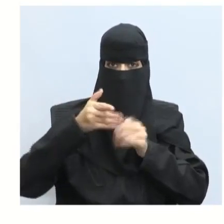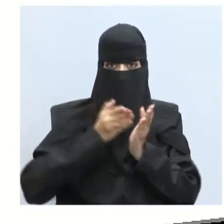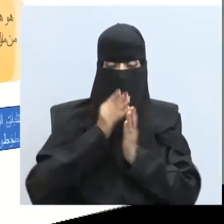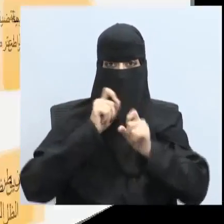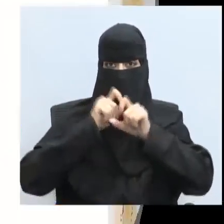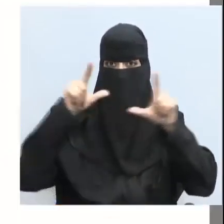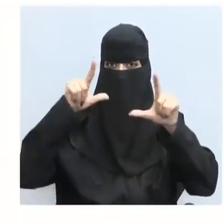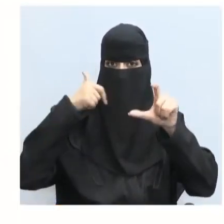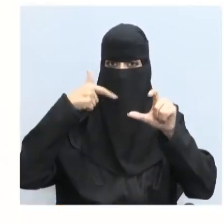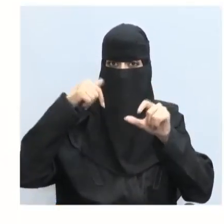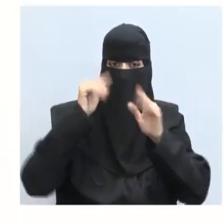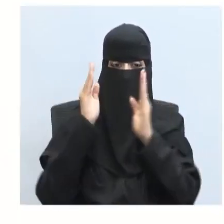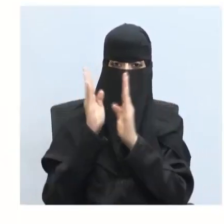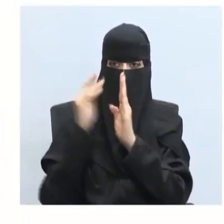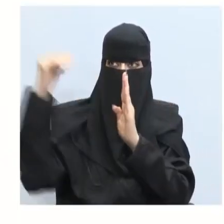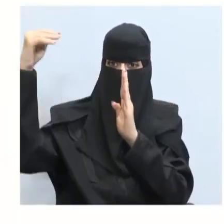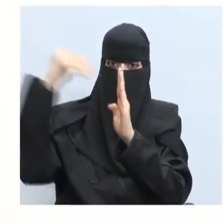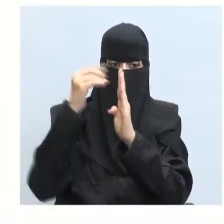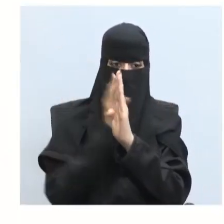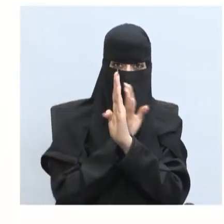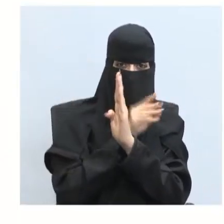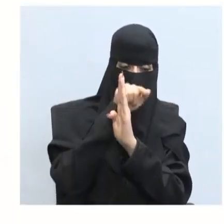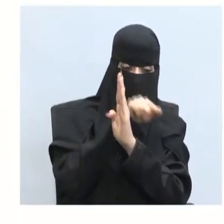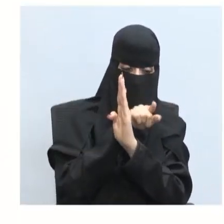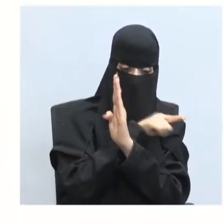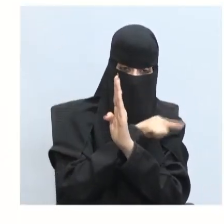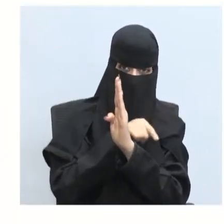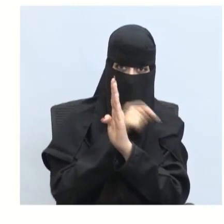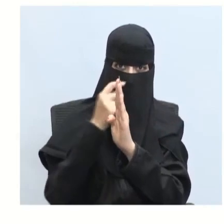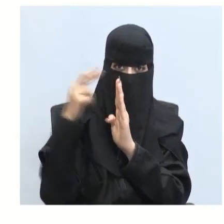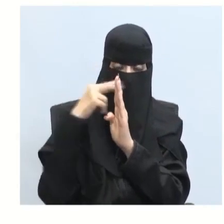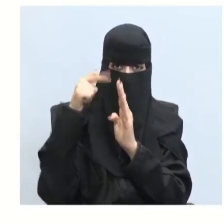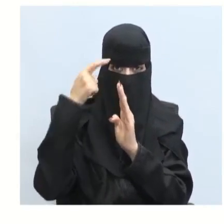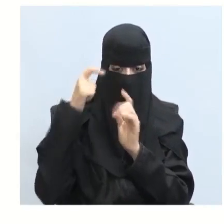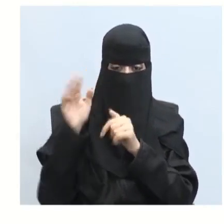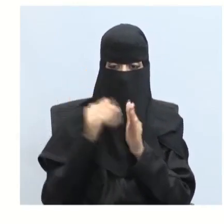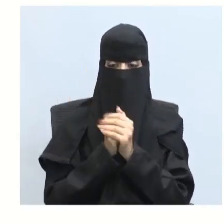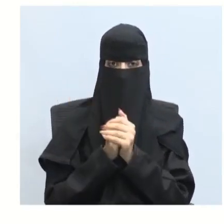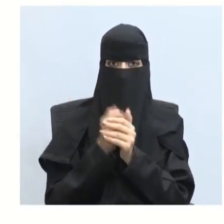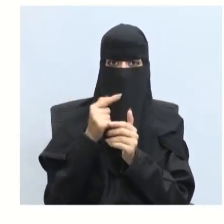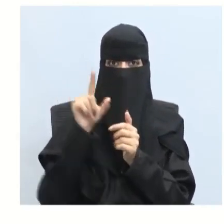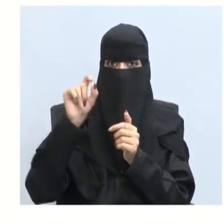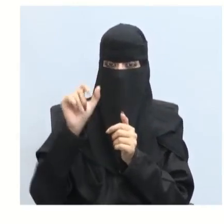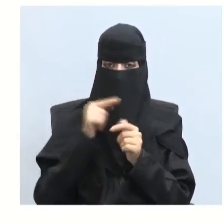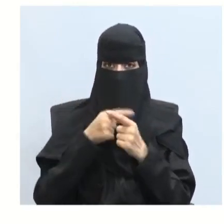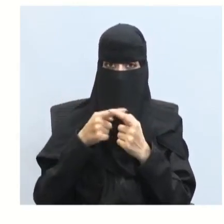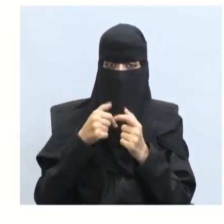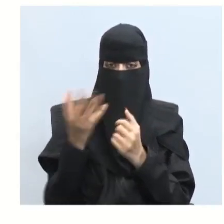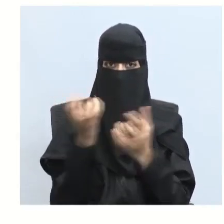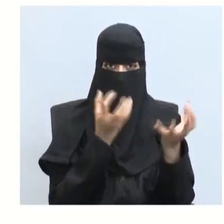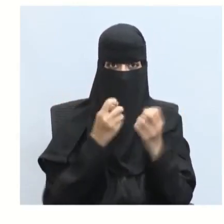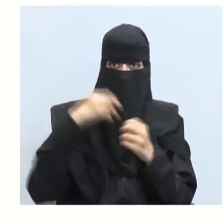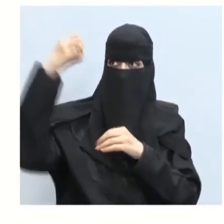ظاهرة الظل ميزنا بين مصادر الضوء أحسنت ذكرنا بأن هناك